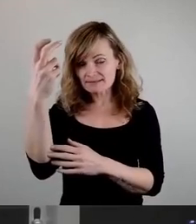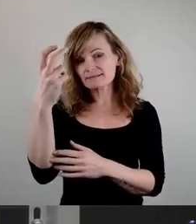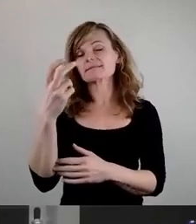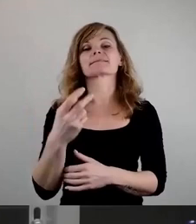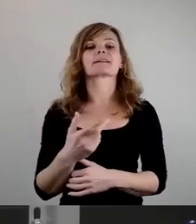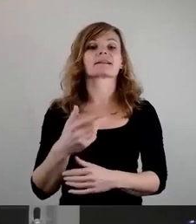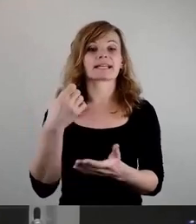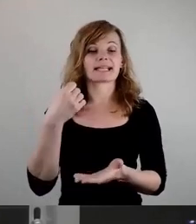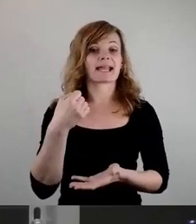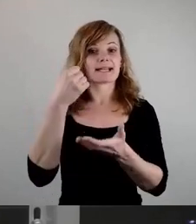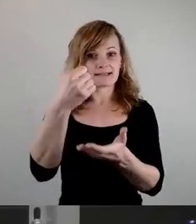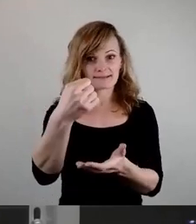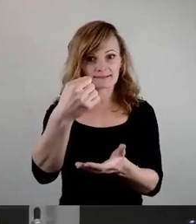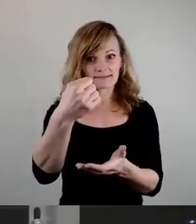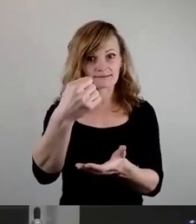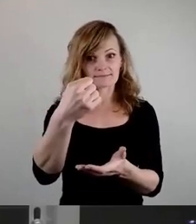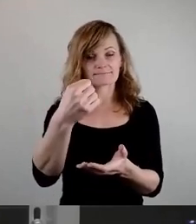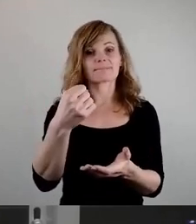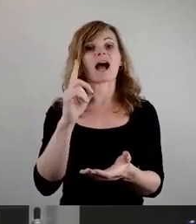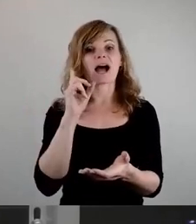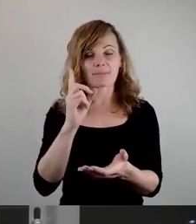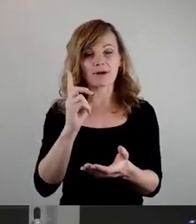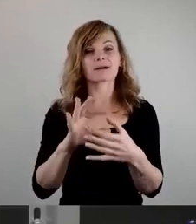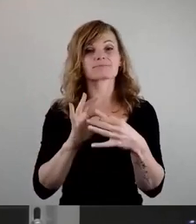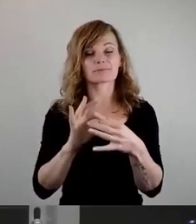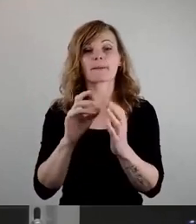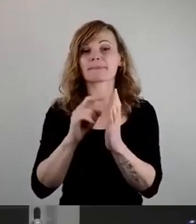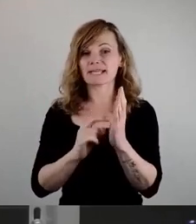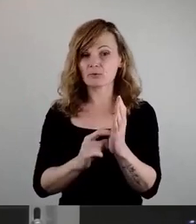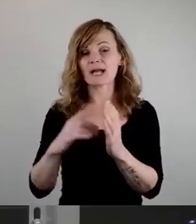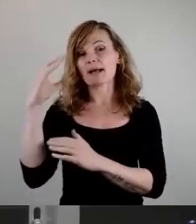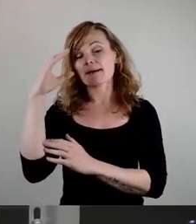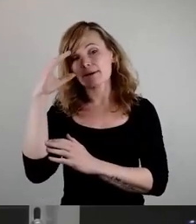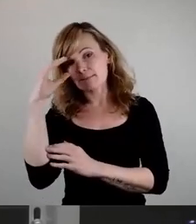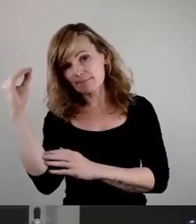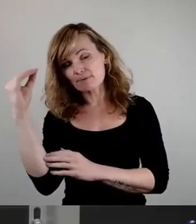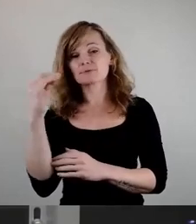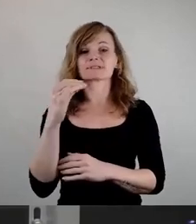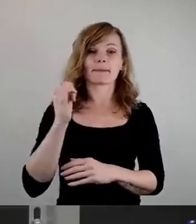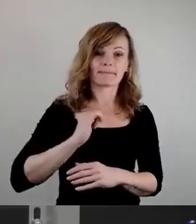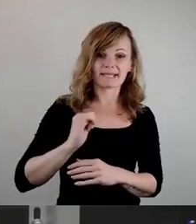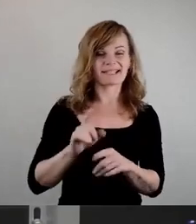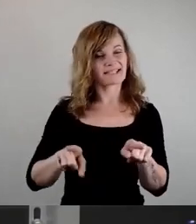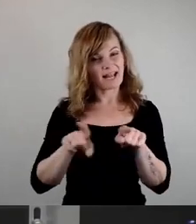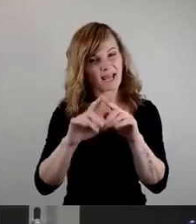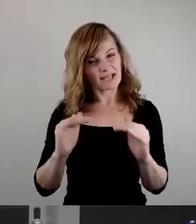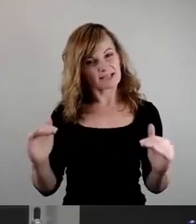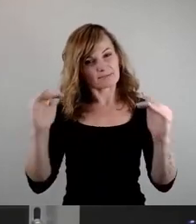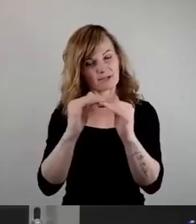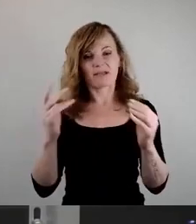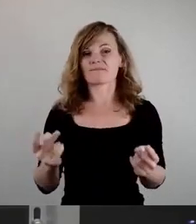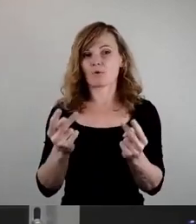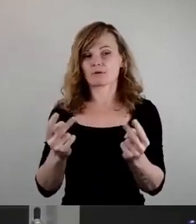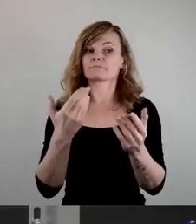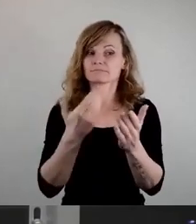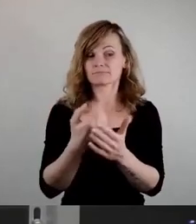Geld an die Erwartung, dass Mädchen und Jungs gleich gefördert werden. Das ist genau das, Herr Lippmann, was Sie gesagt haben. Also